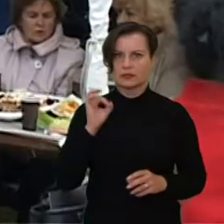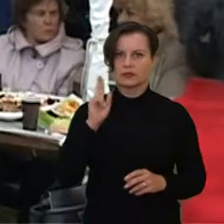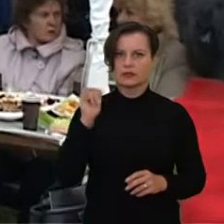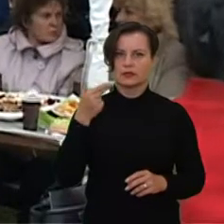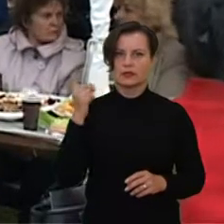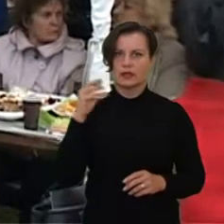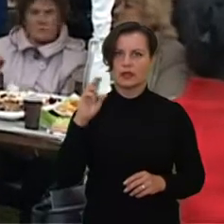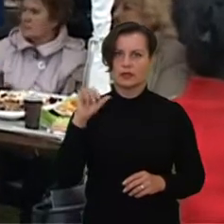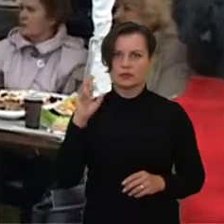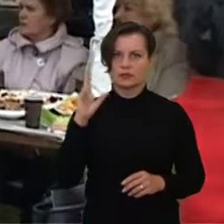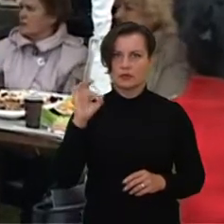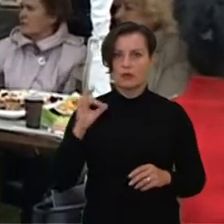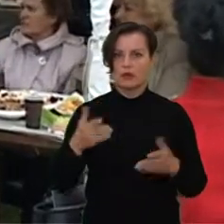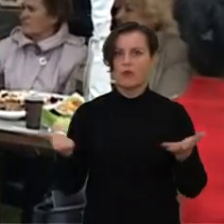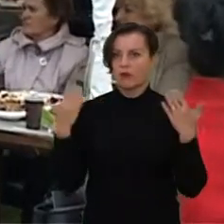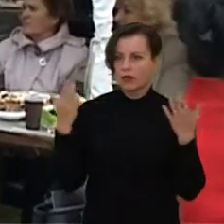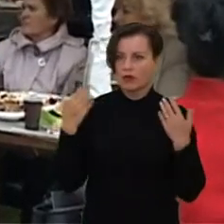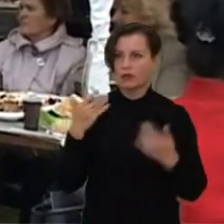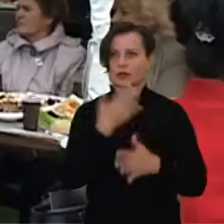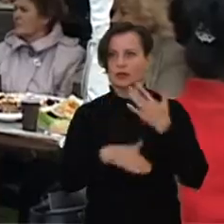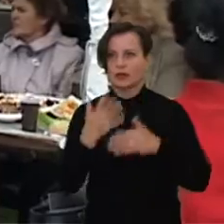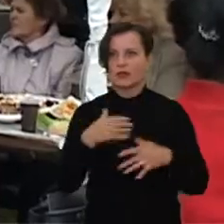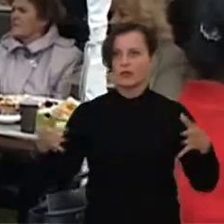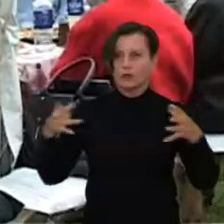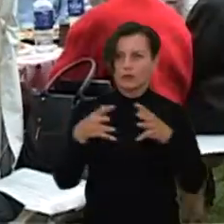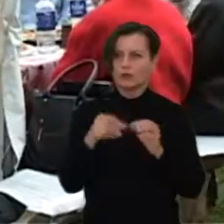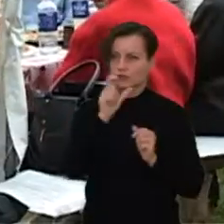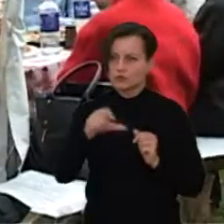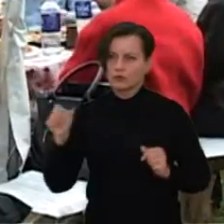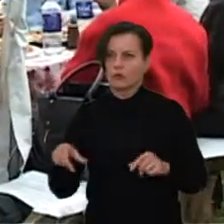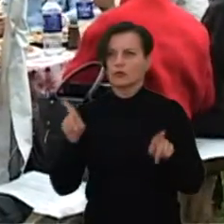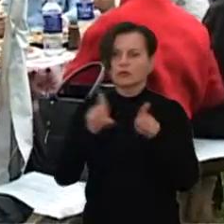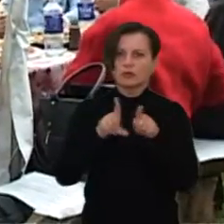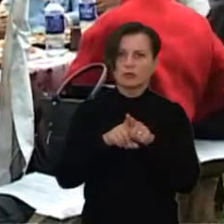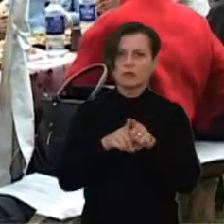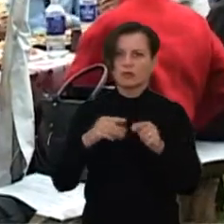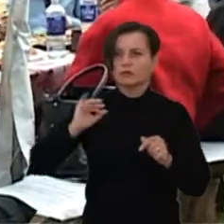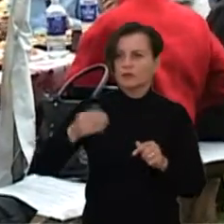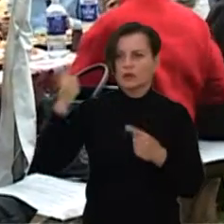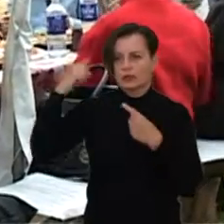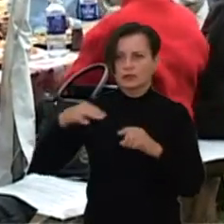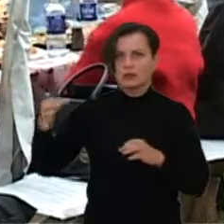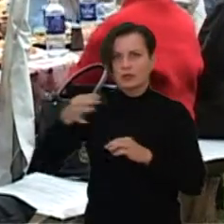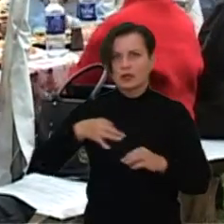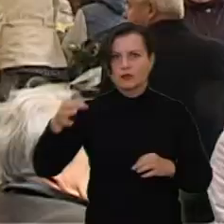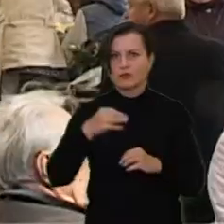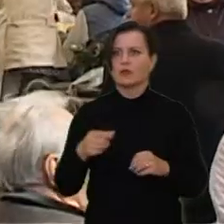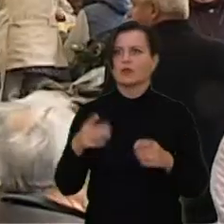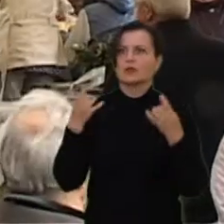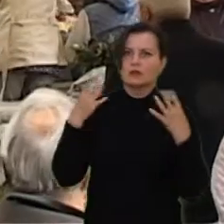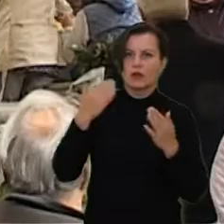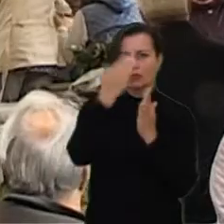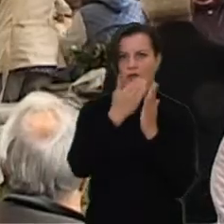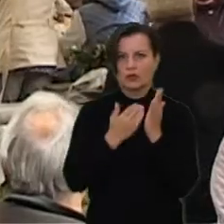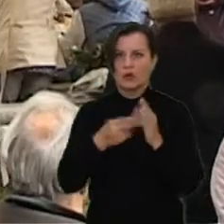Skinderiškio parke nei galiųjų organizacijos nariai ir svečiai iš kitų rajonų šventinė nuotaika ir programa užbaigė kėdainių rajono